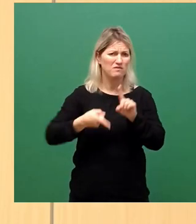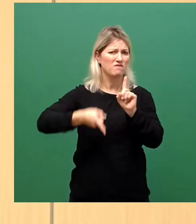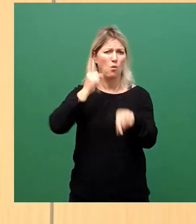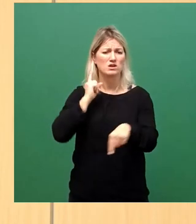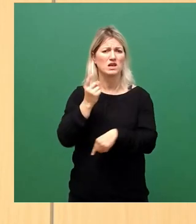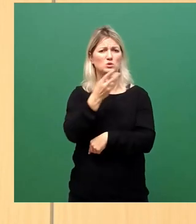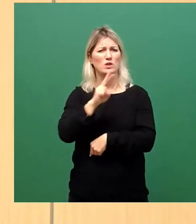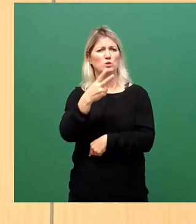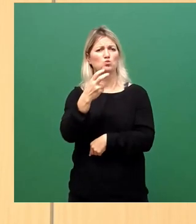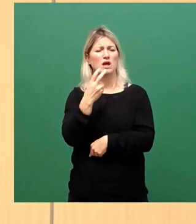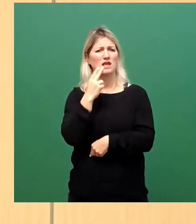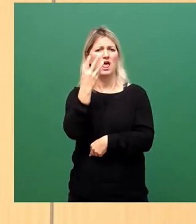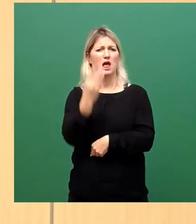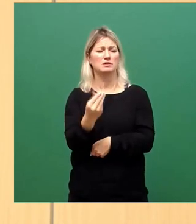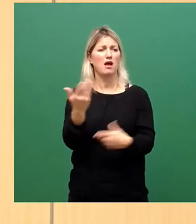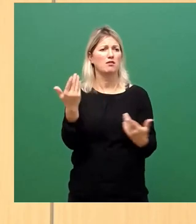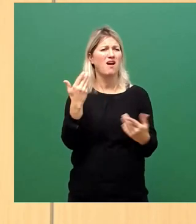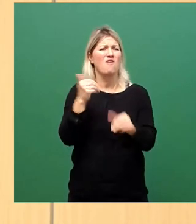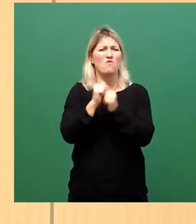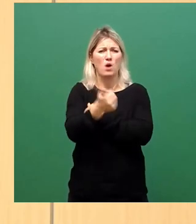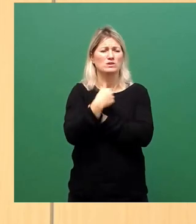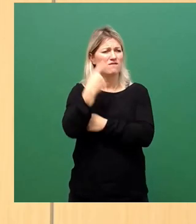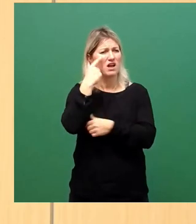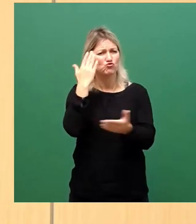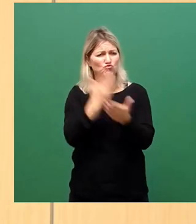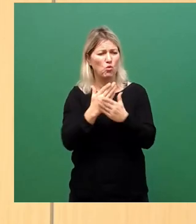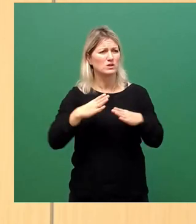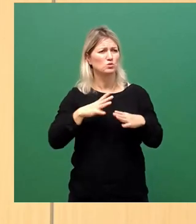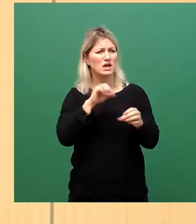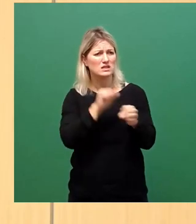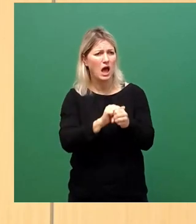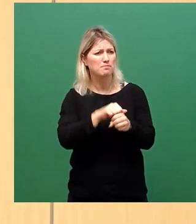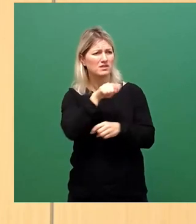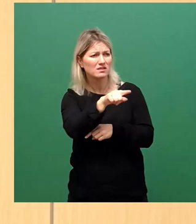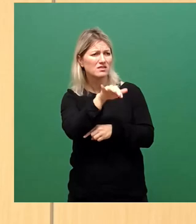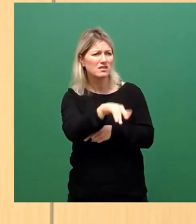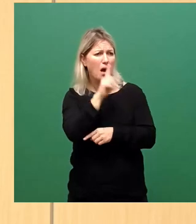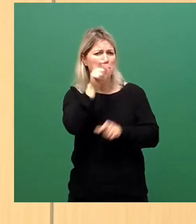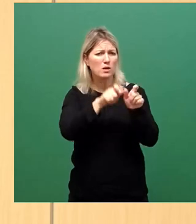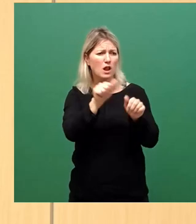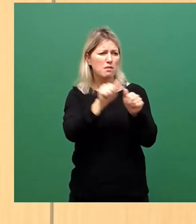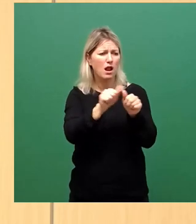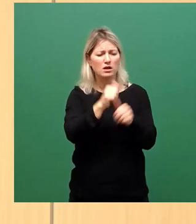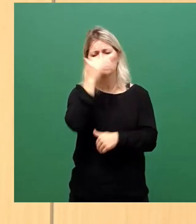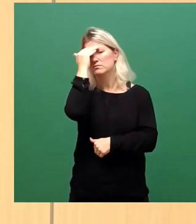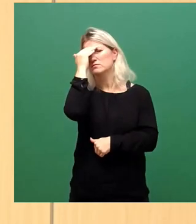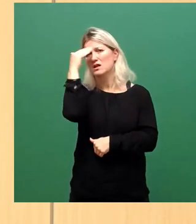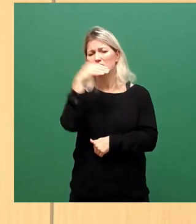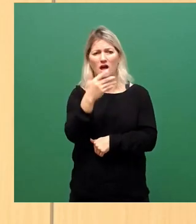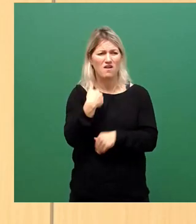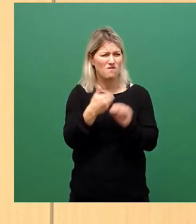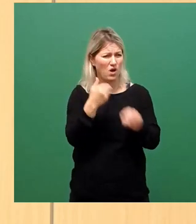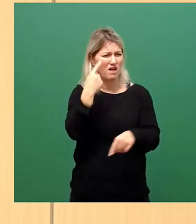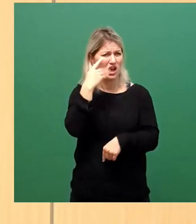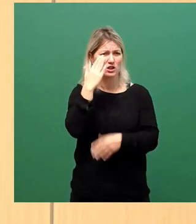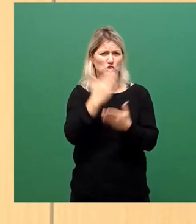sehenden Auges in einem katastrophalen Personalmangel im Gesundheitsamt gelaufen. Bis im November das Gesundheitsamt vor der riesigen Zahl